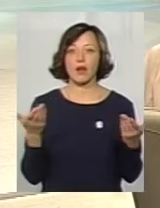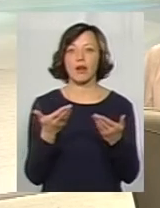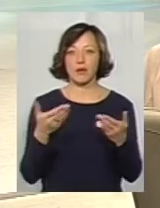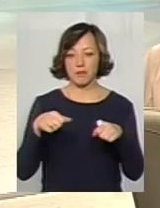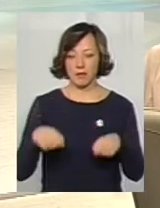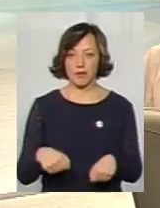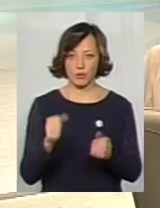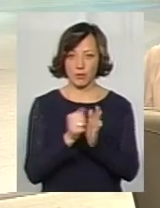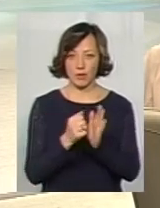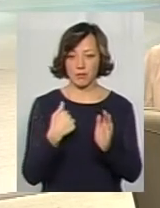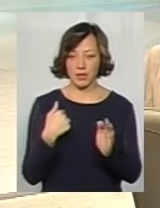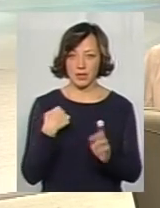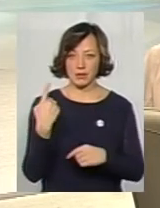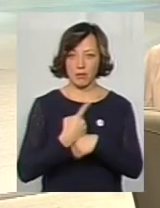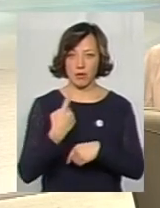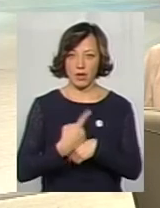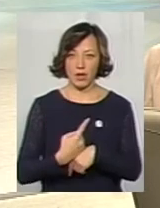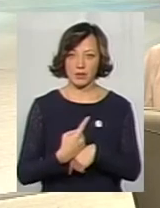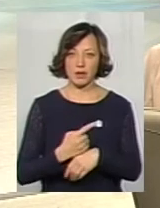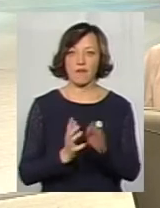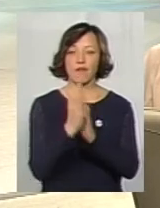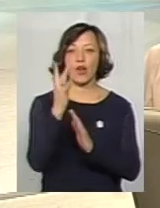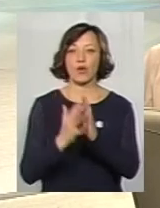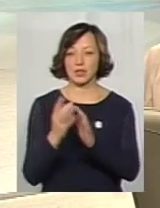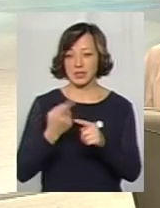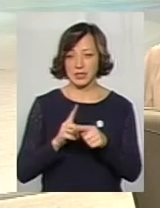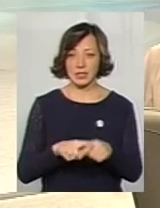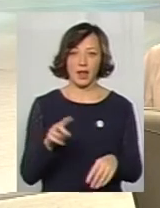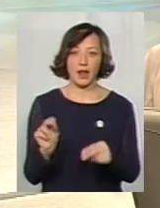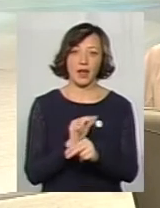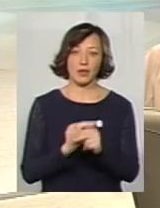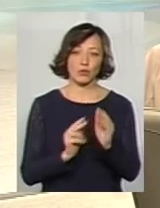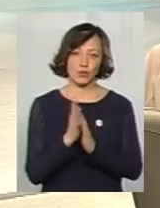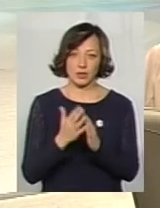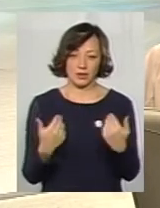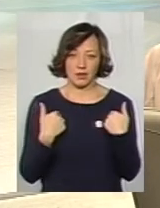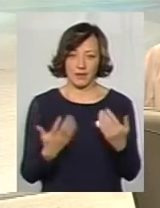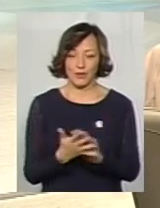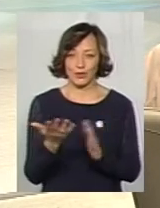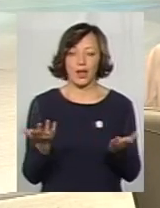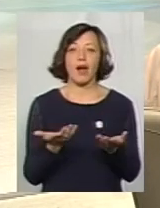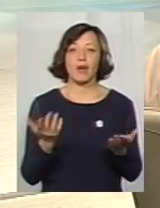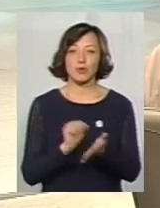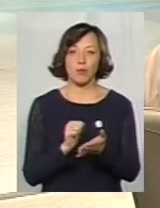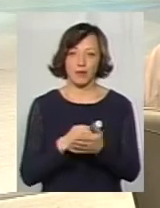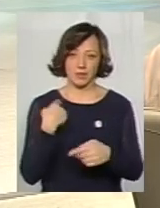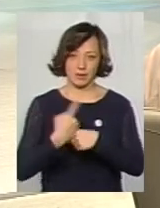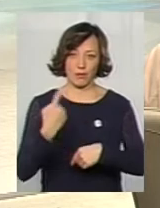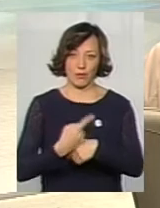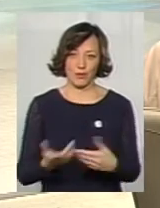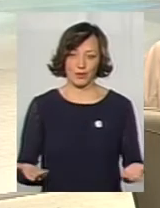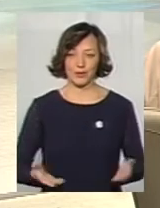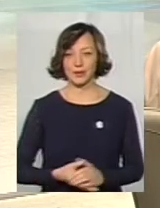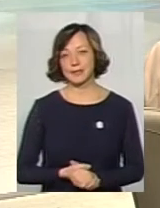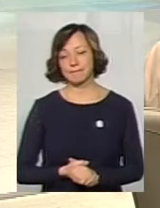нормативними документами мені забороняється вирощувати. Це лікарські рослини. От я вирощую лікарські рослини. Яким нормативним документом мені це